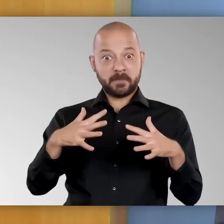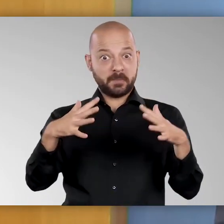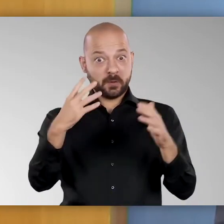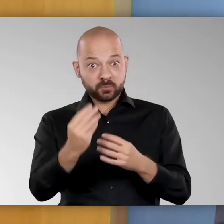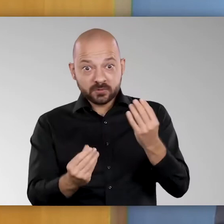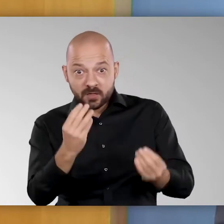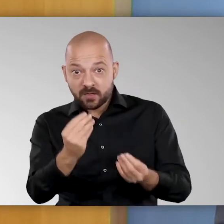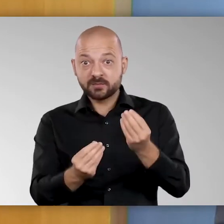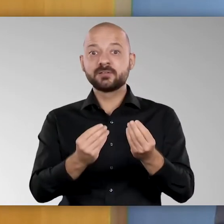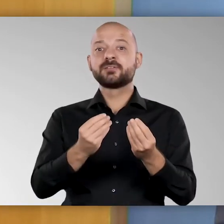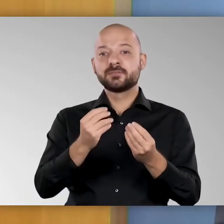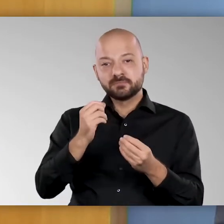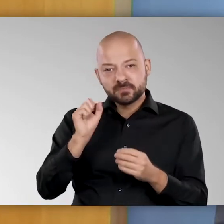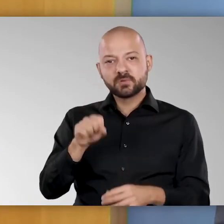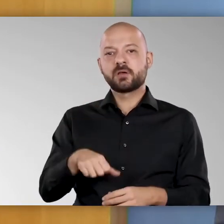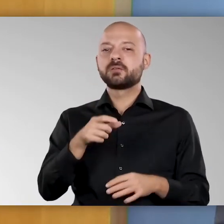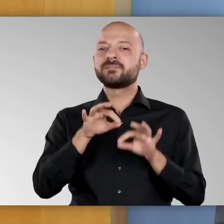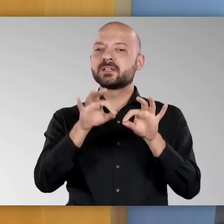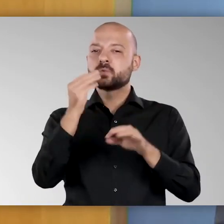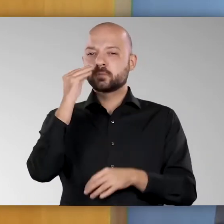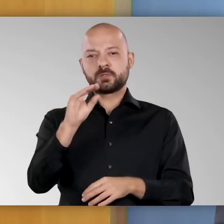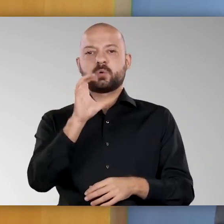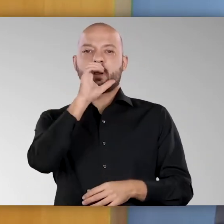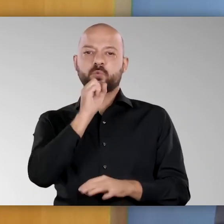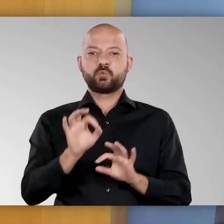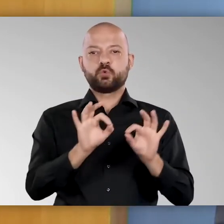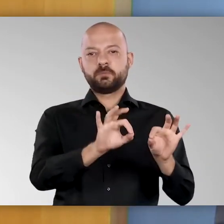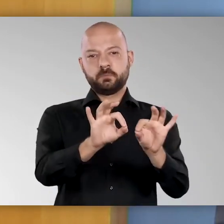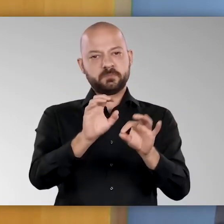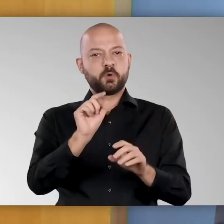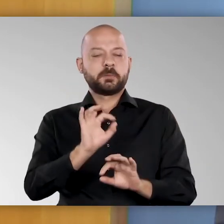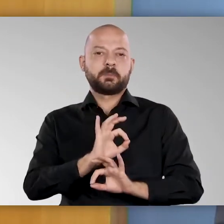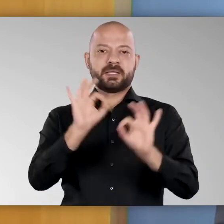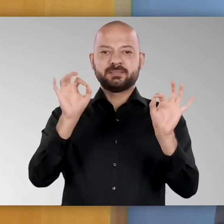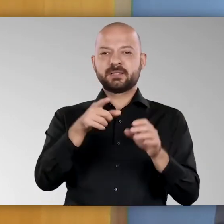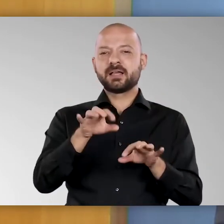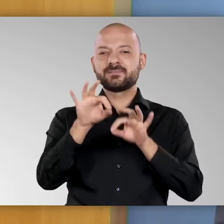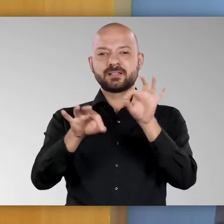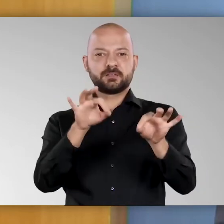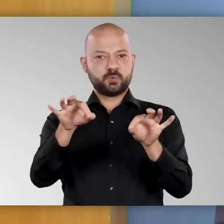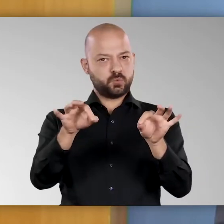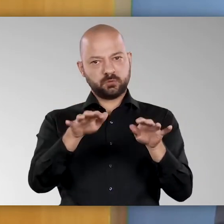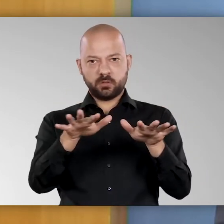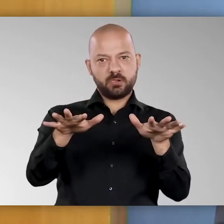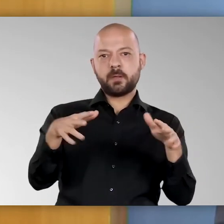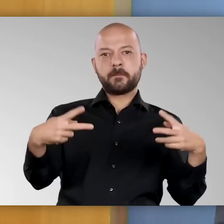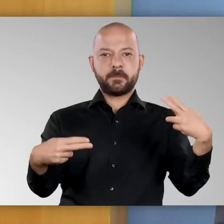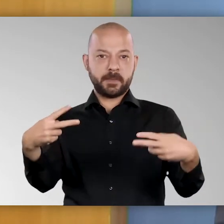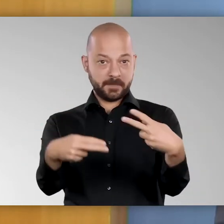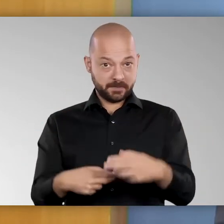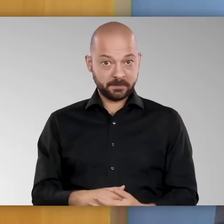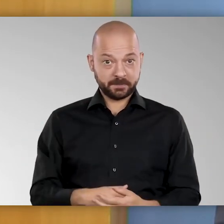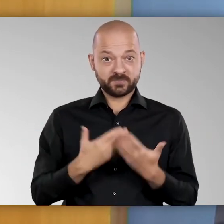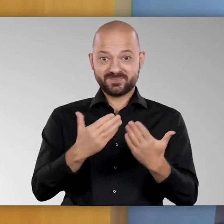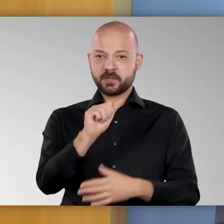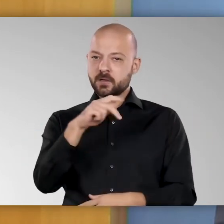selber in der Hand. Und je mehr es runterladen und je mehr auch so eine Infektionsmeldung anonym teilen, desto besser können auch diese Infektionsketten